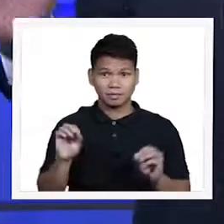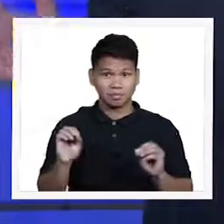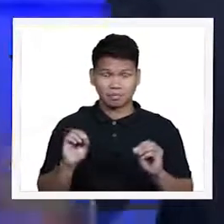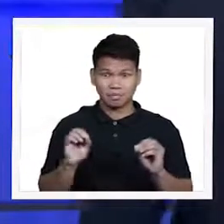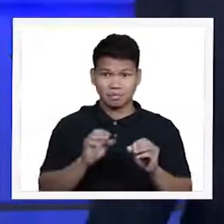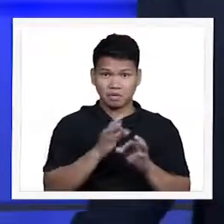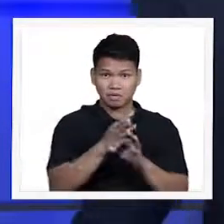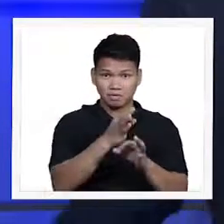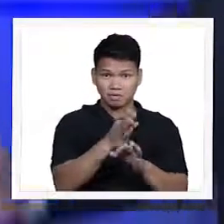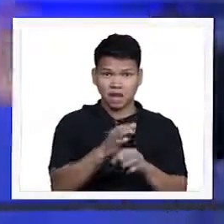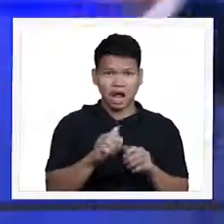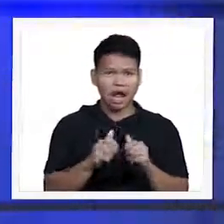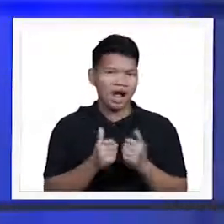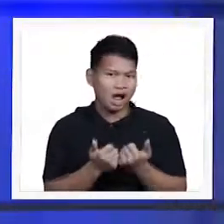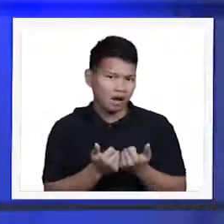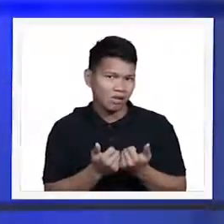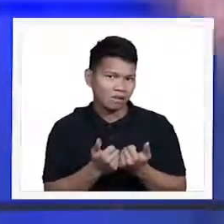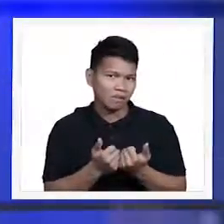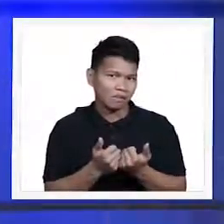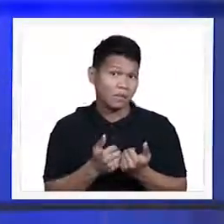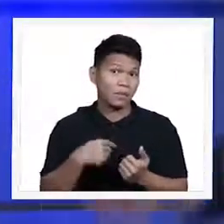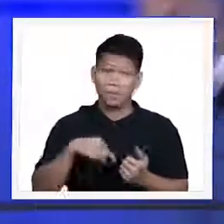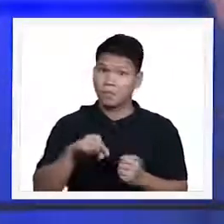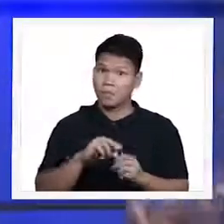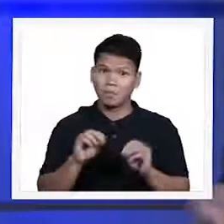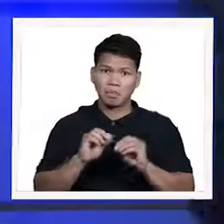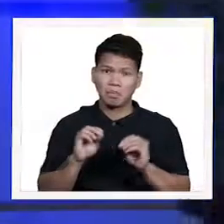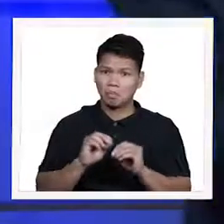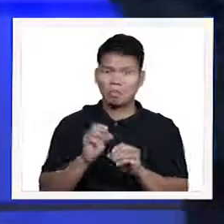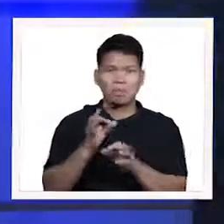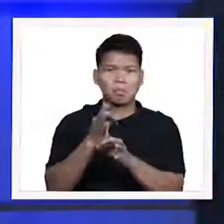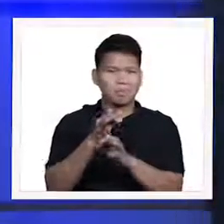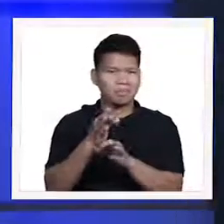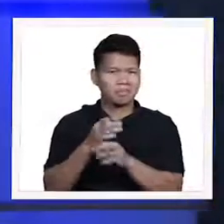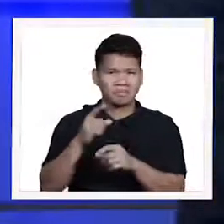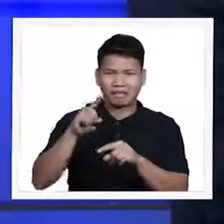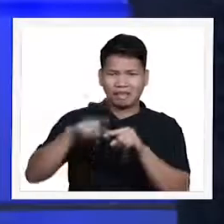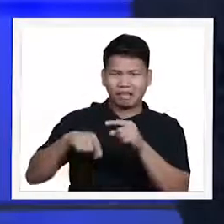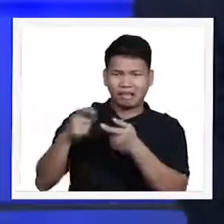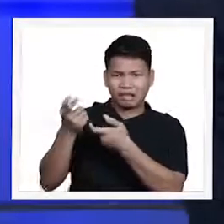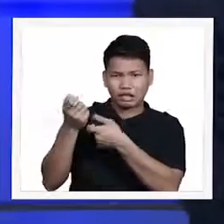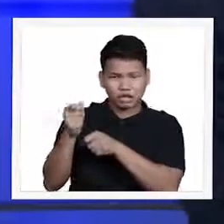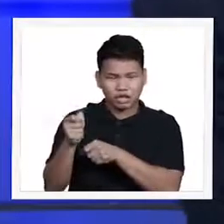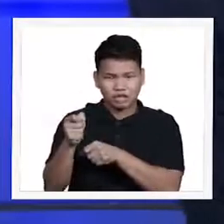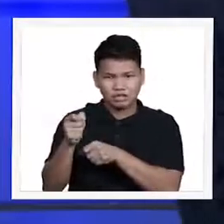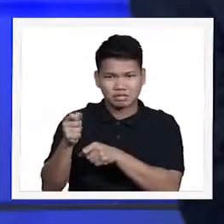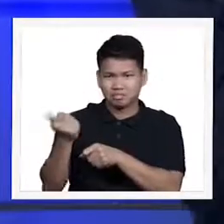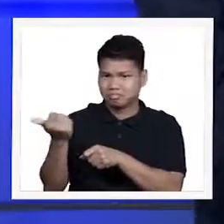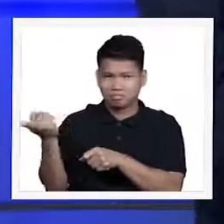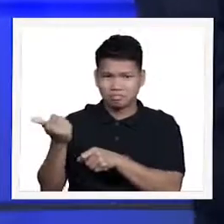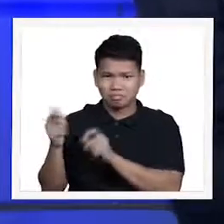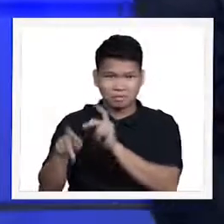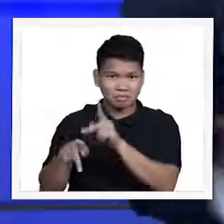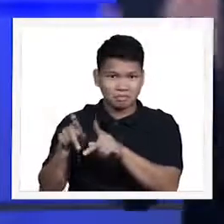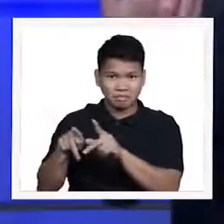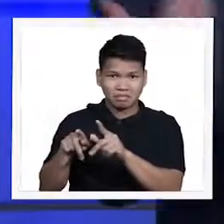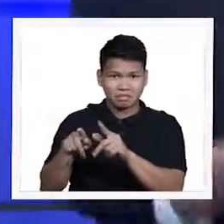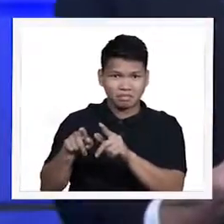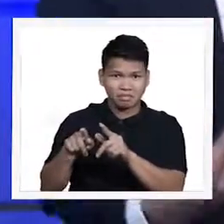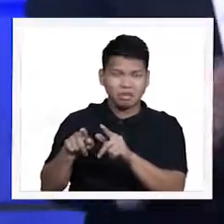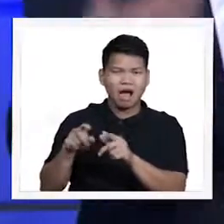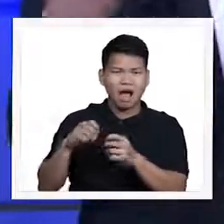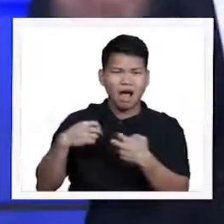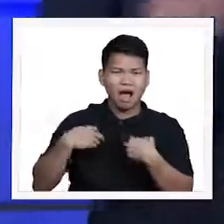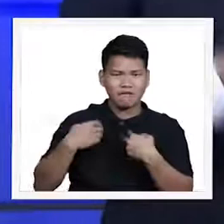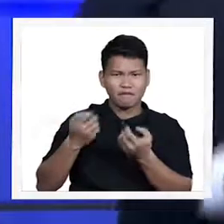pananampalataya, if we don't have faith, if we cannot trust anybody, then there is an